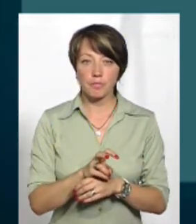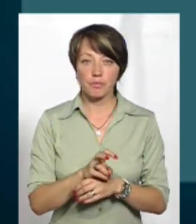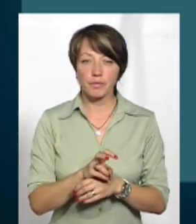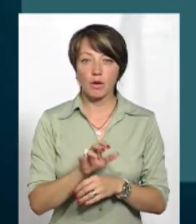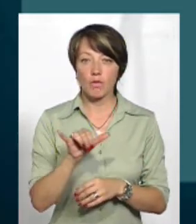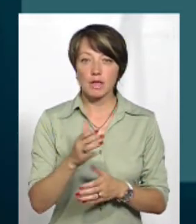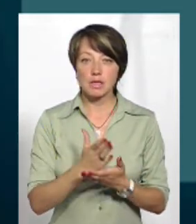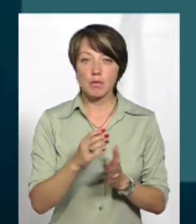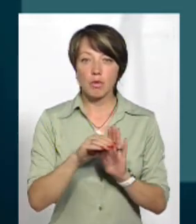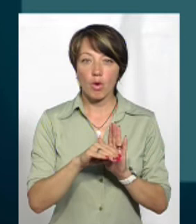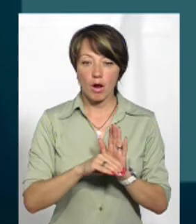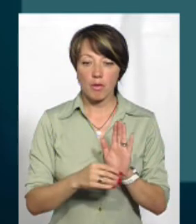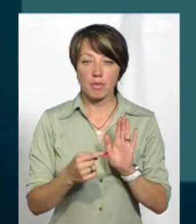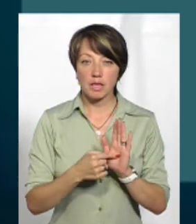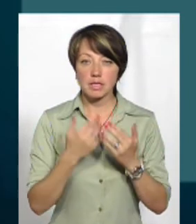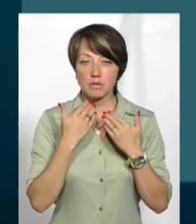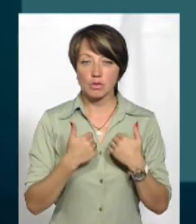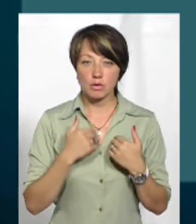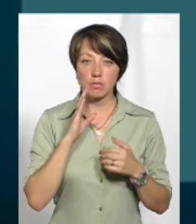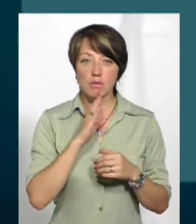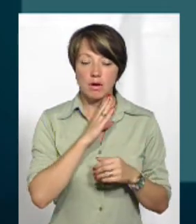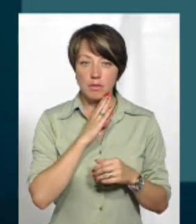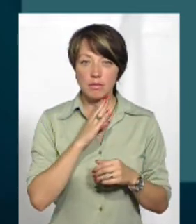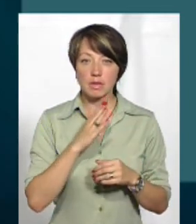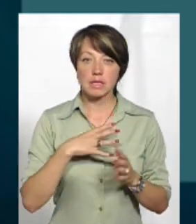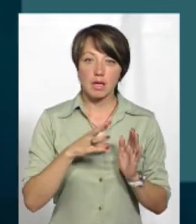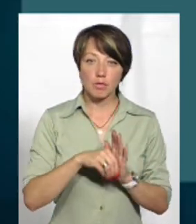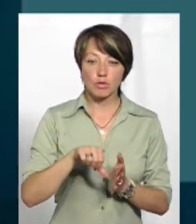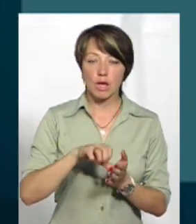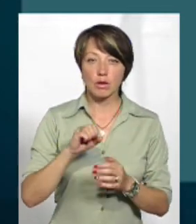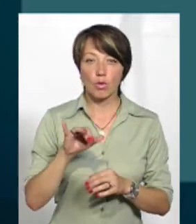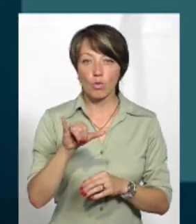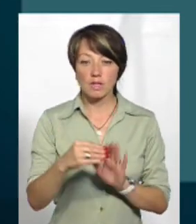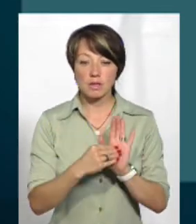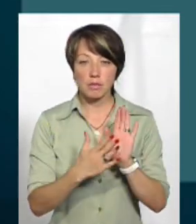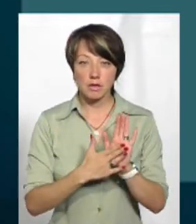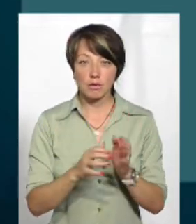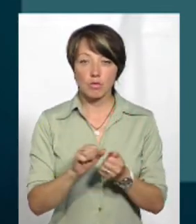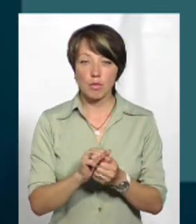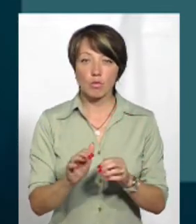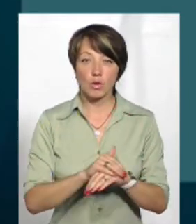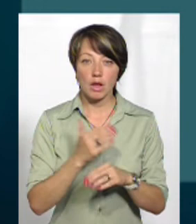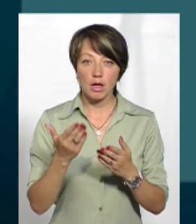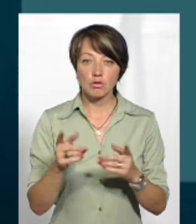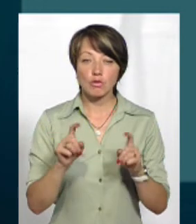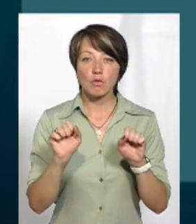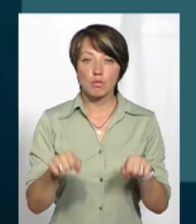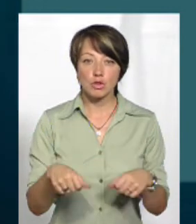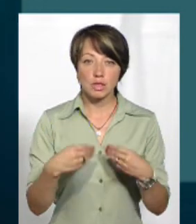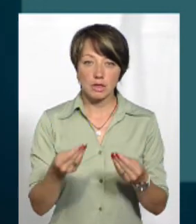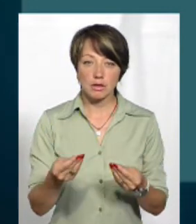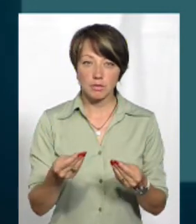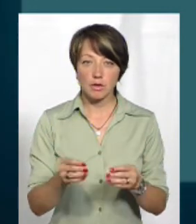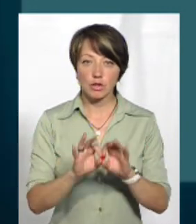у вас є програма, ось звернулася до мене, наприклад, мама загибла, чи той учасник АТО, у вас записано на папері, будь ласка, що ви можете дати?